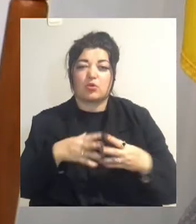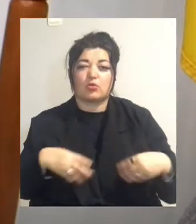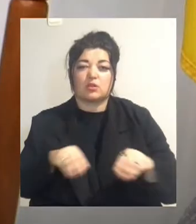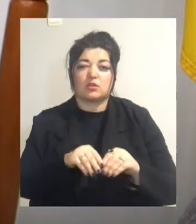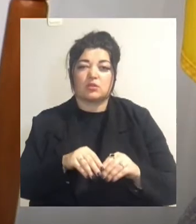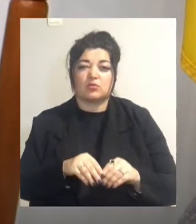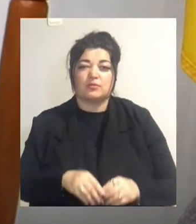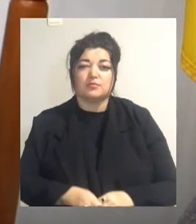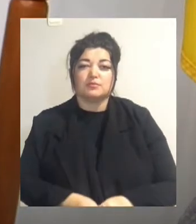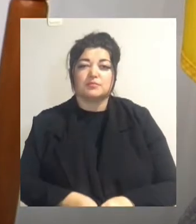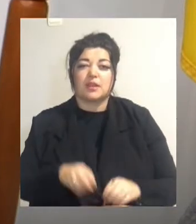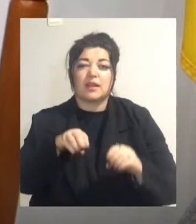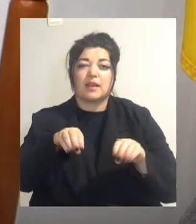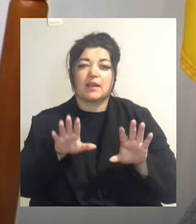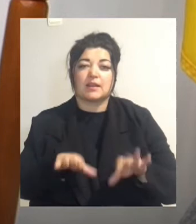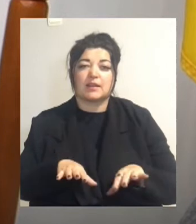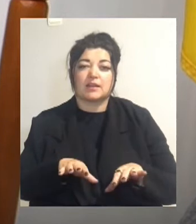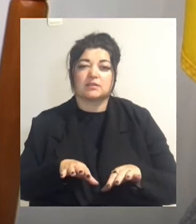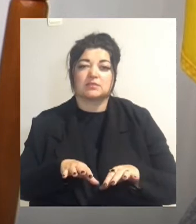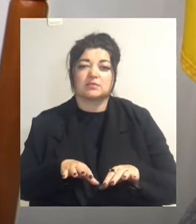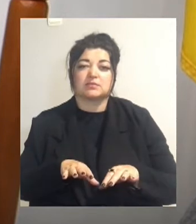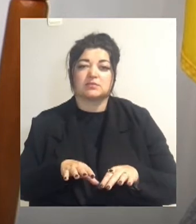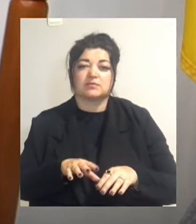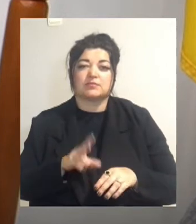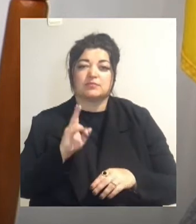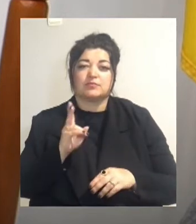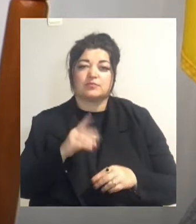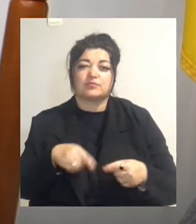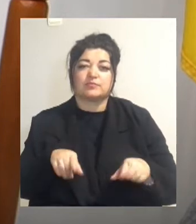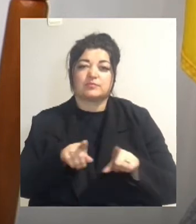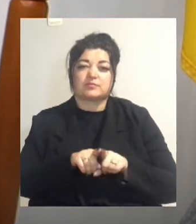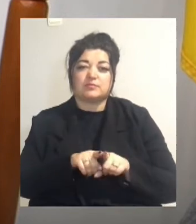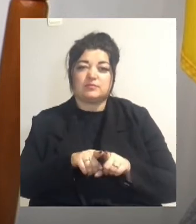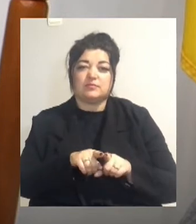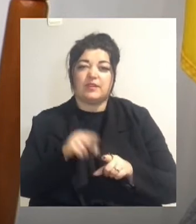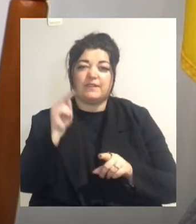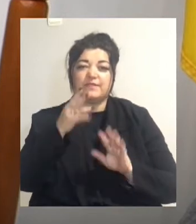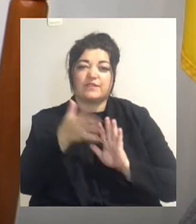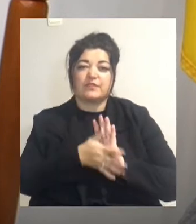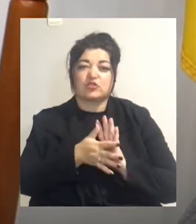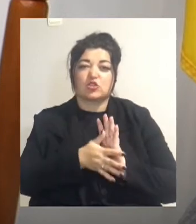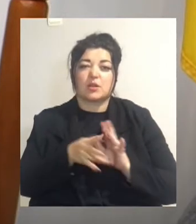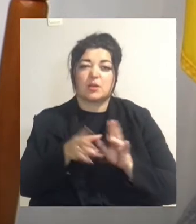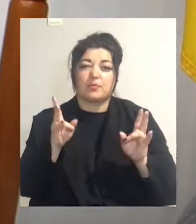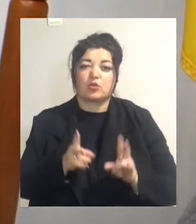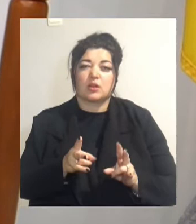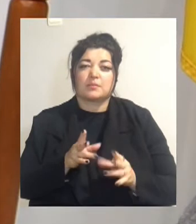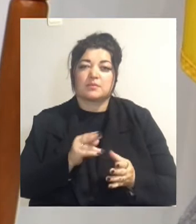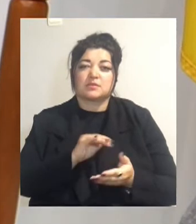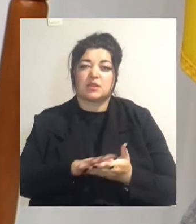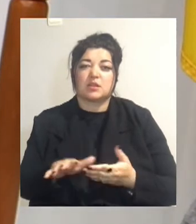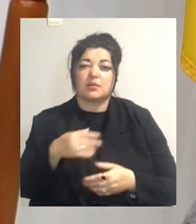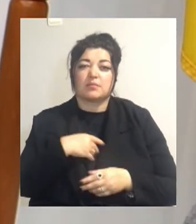Реєстр якраз налаштований на аналітику вивчення потреб кожного ветерана. Ми 100% нікого не